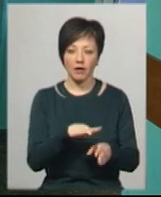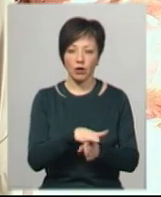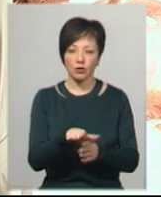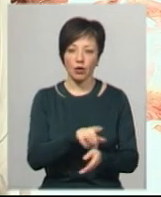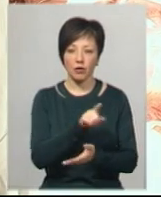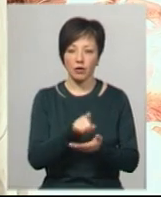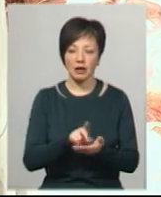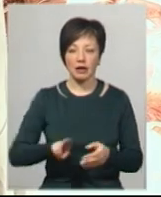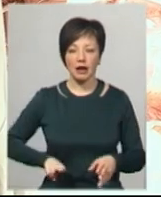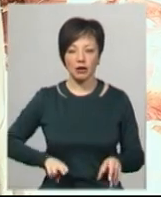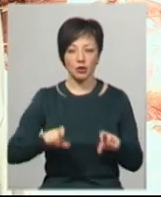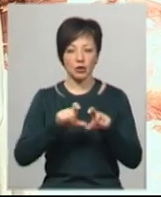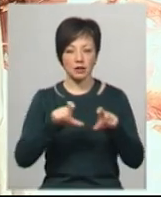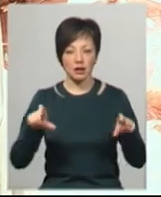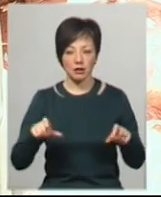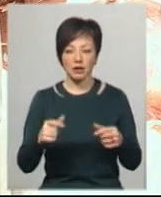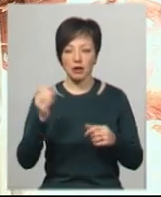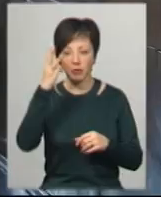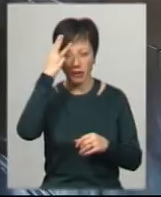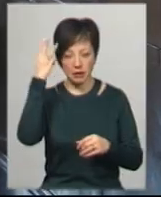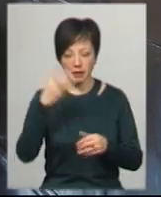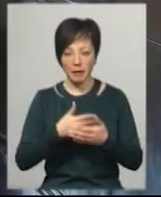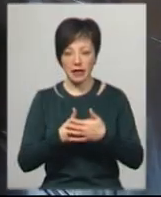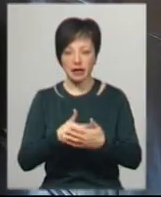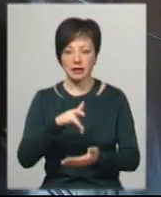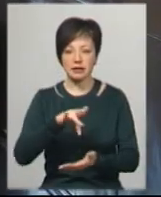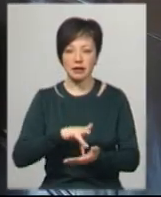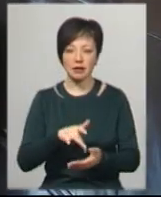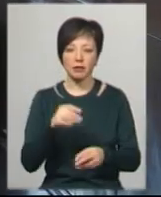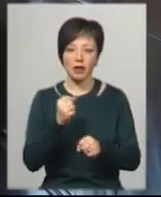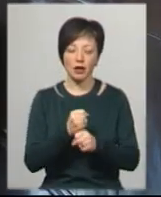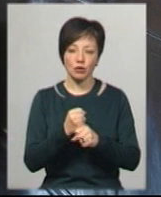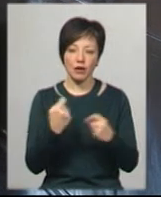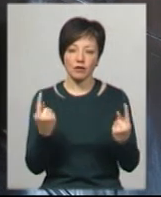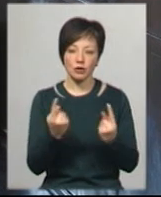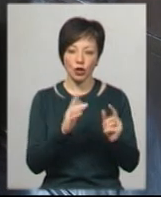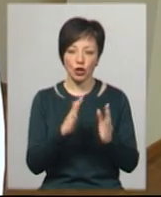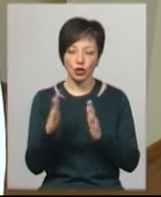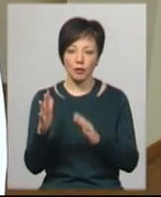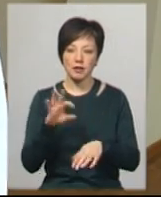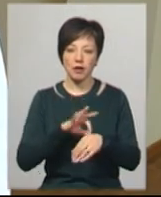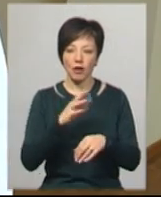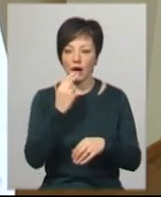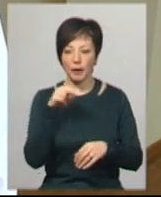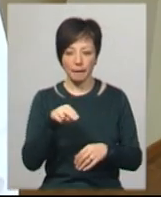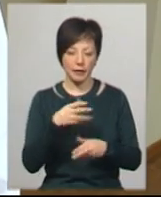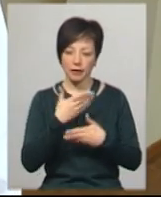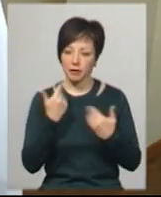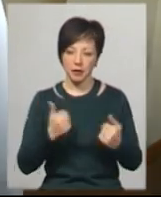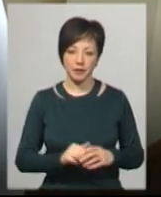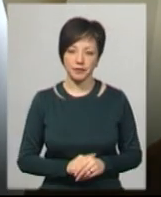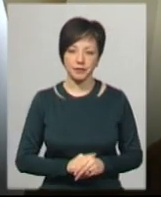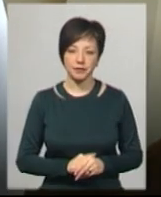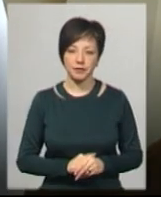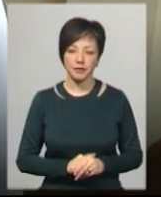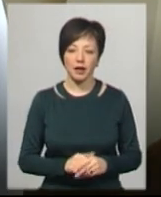директора закладу Андрій Ропотан. Хмельницький перинатальний центр працює в звичному режимі. Випадків захворювання на грип не має. Ми зараз